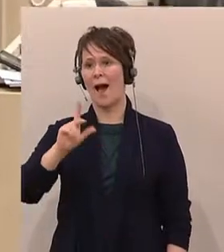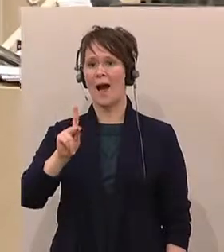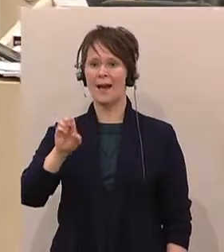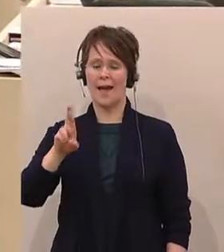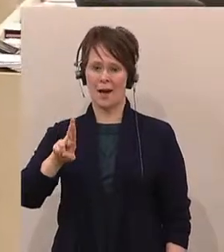Luiger.